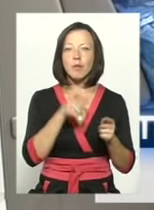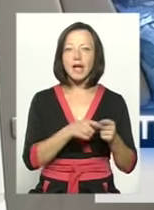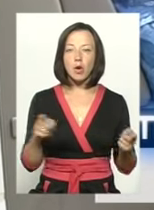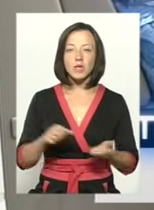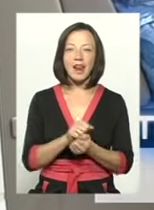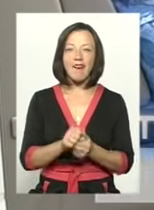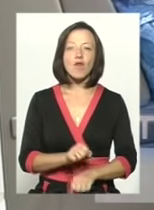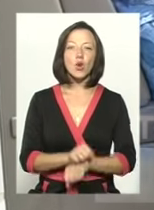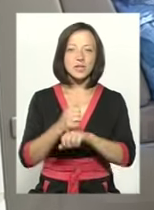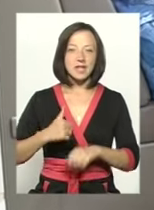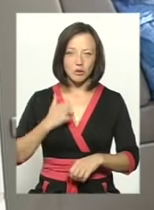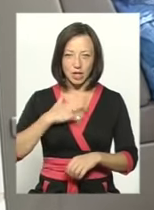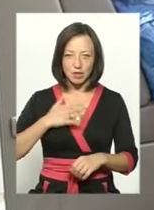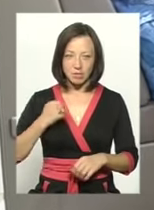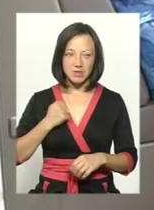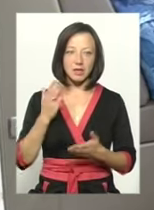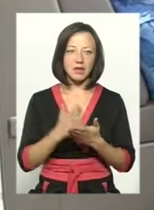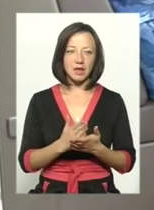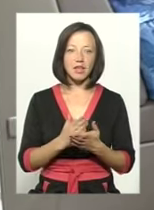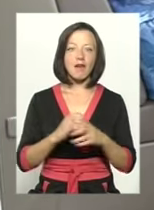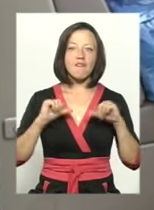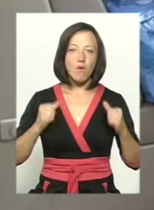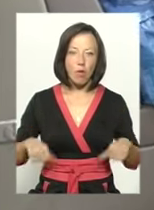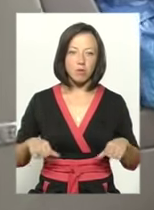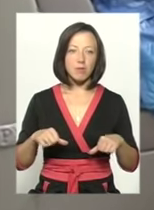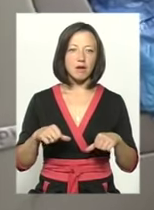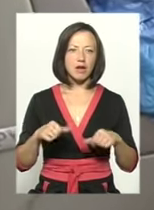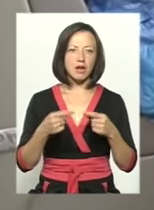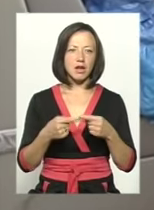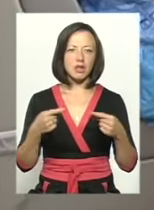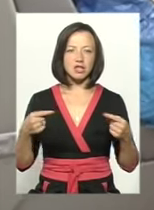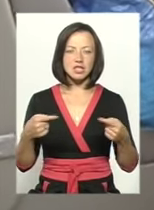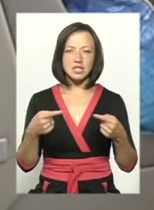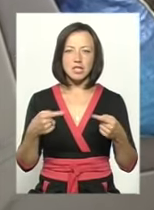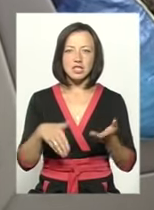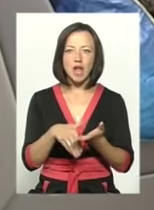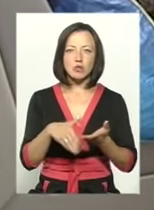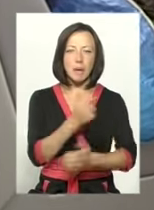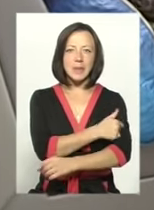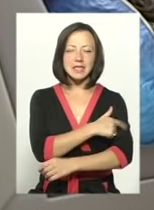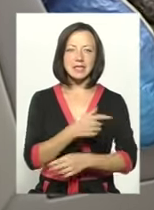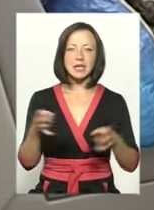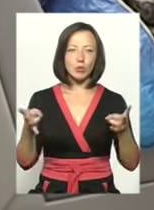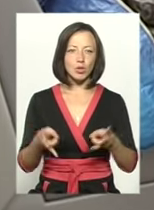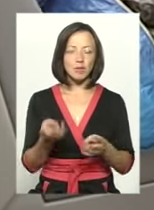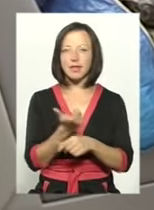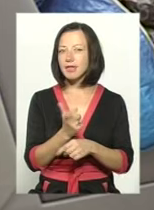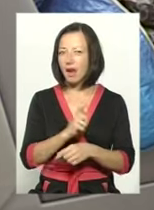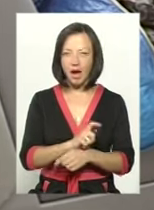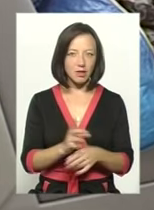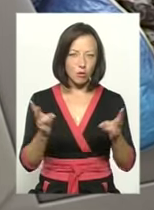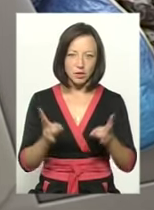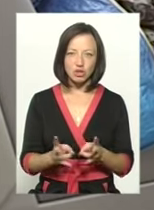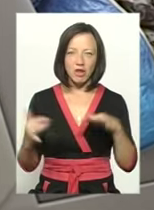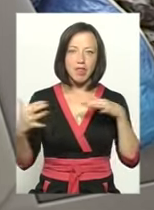нашим бійцям. От є системи, форма, і інші засоби медицини, які найнеобхідніші на